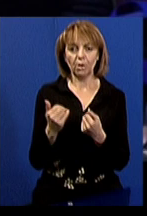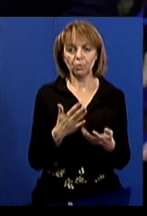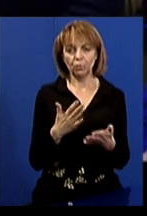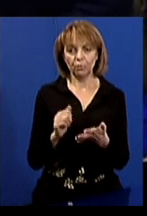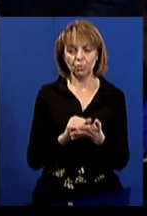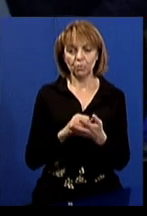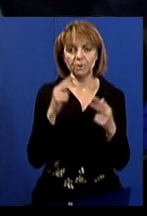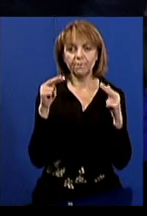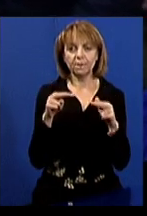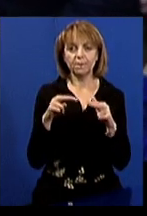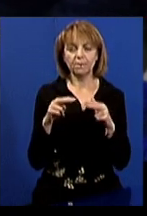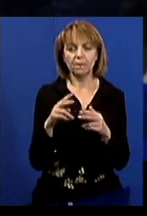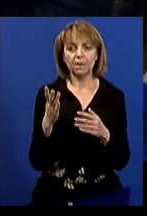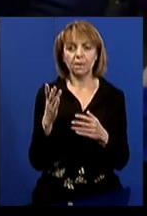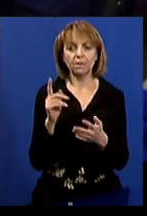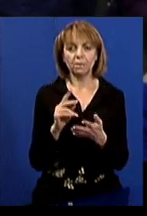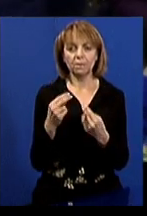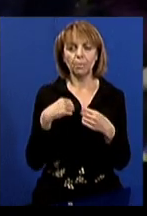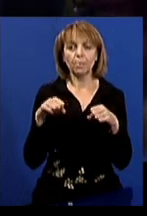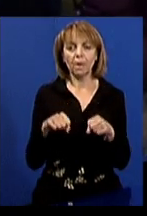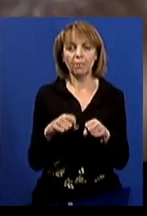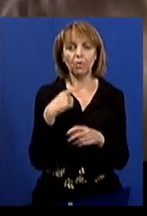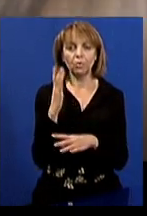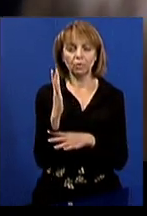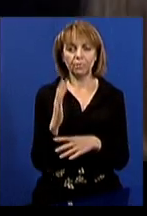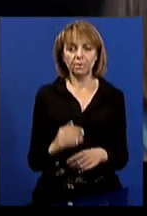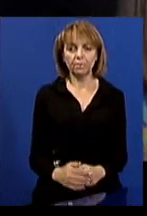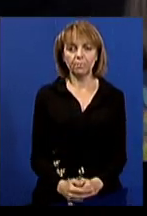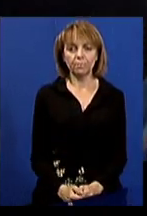це посвідчення, яке дає право на голосування.